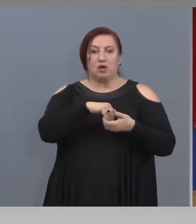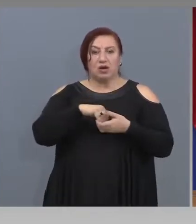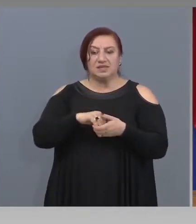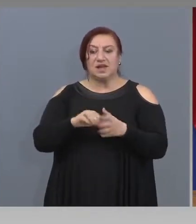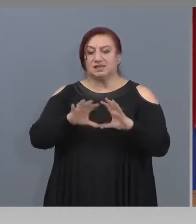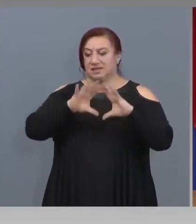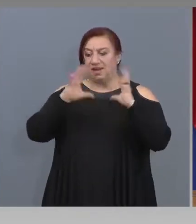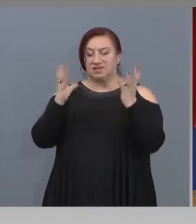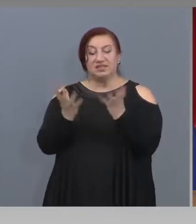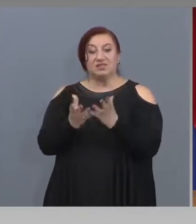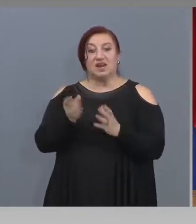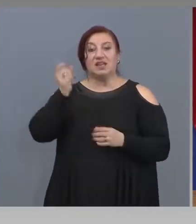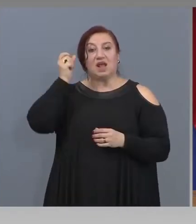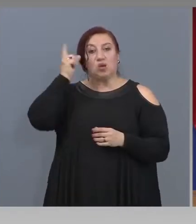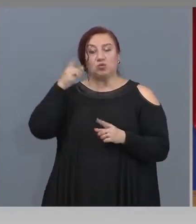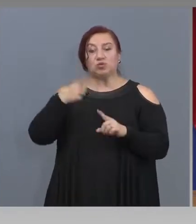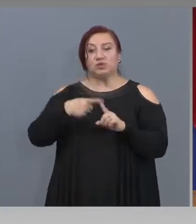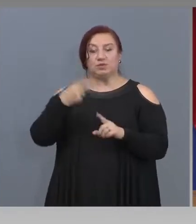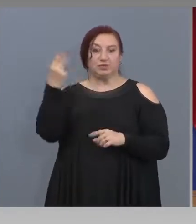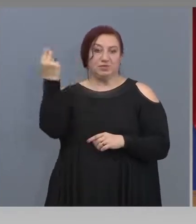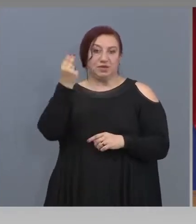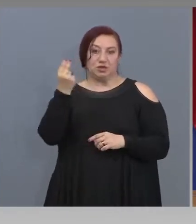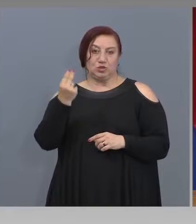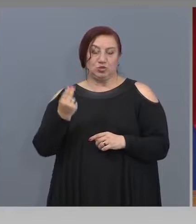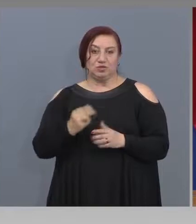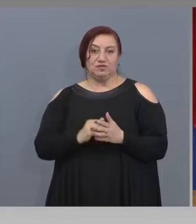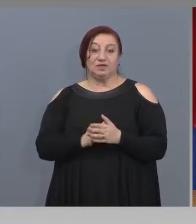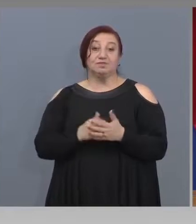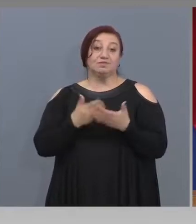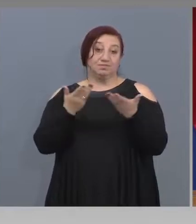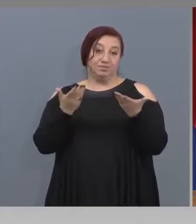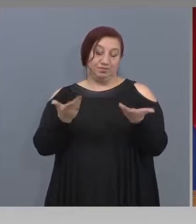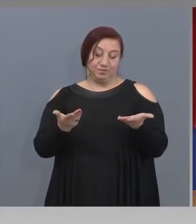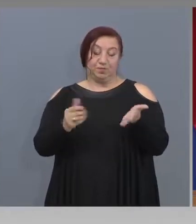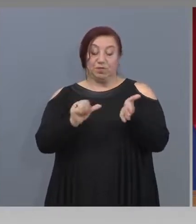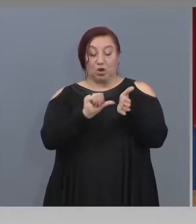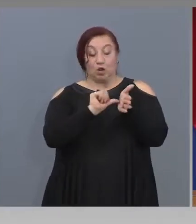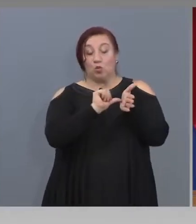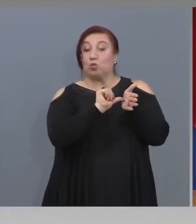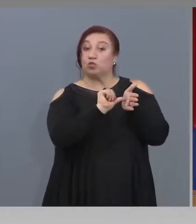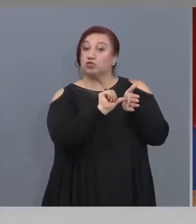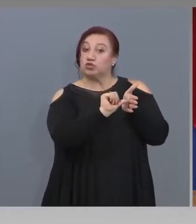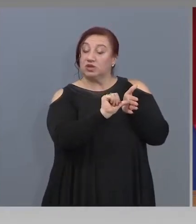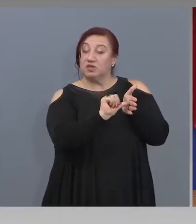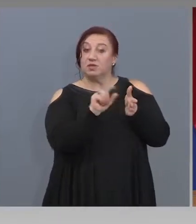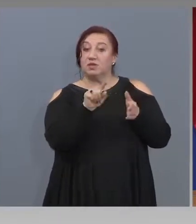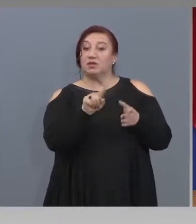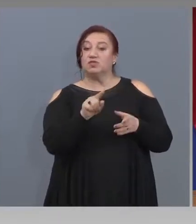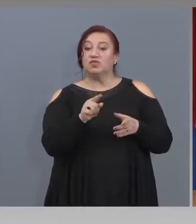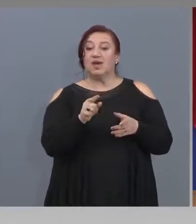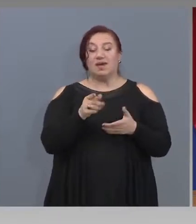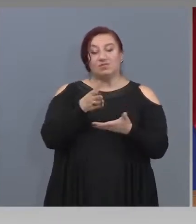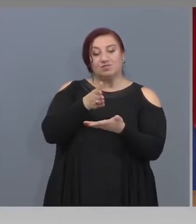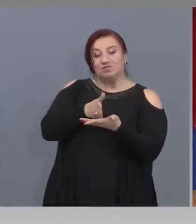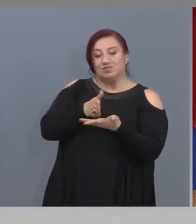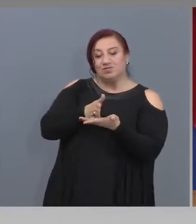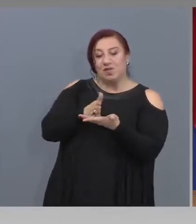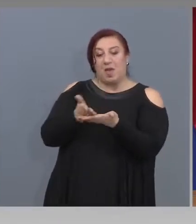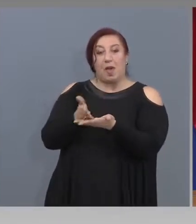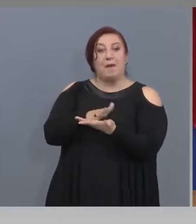културата и изкуствата. Така че подчертавам, това е все още един междинен етап в